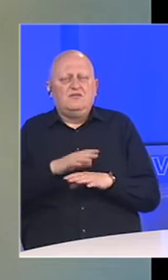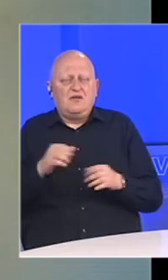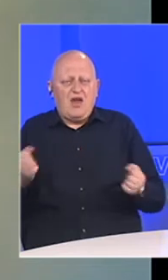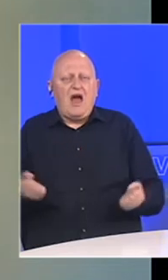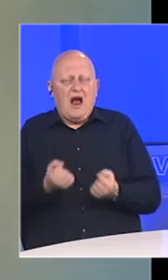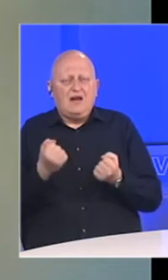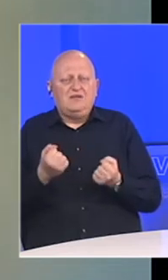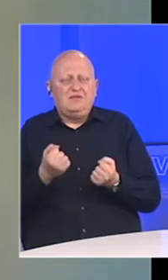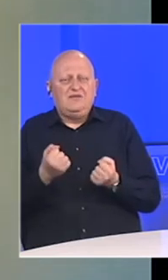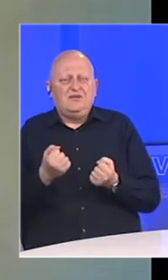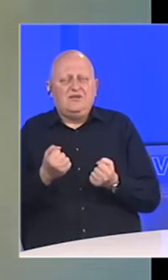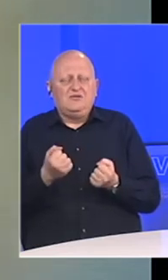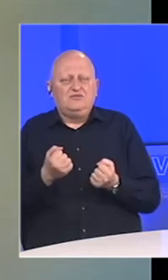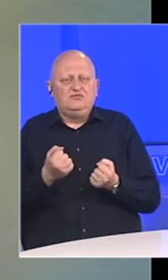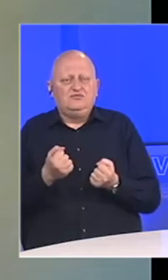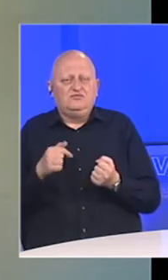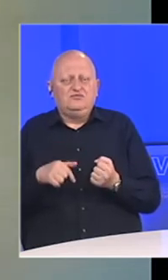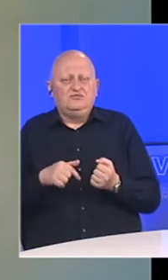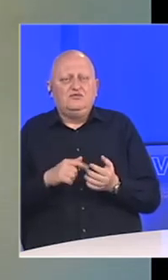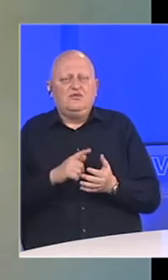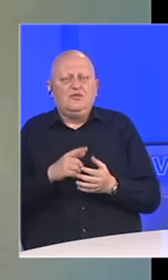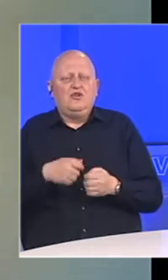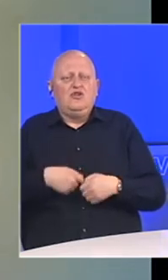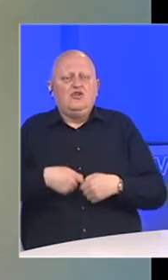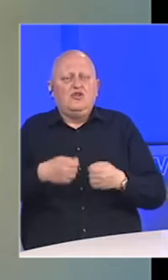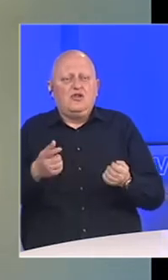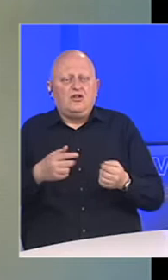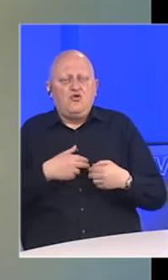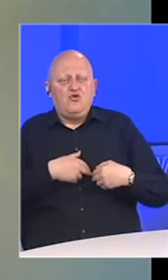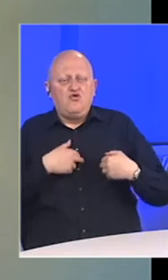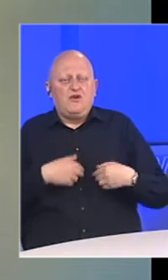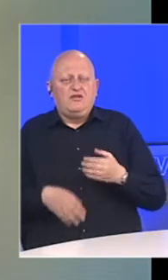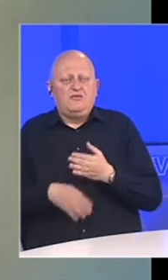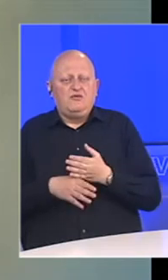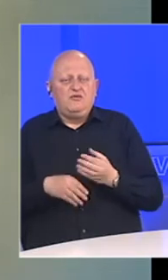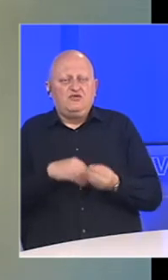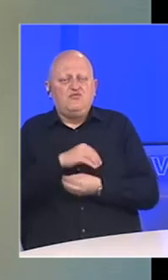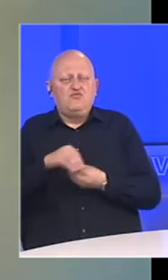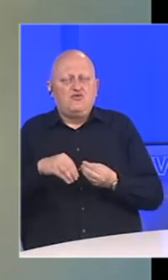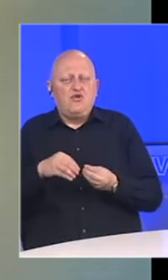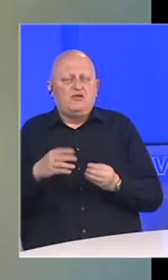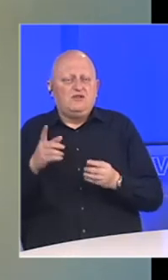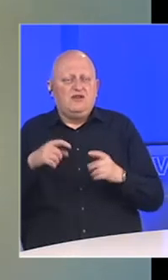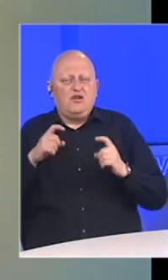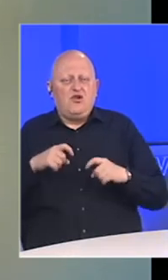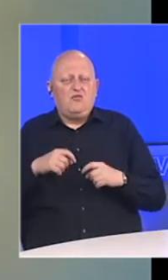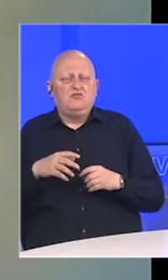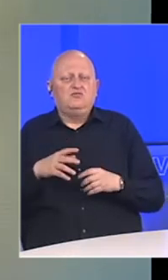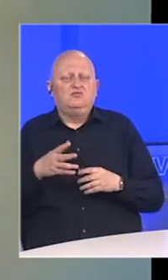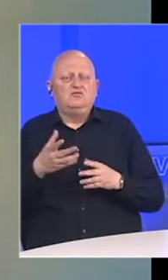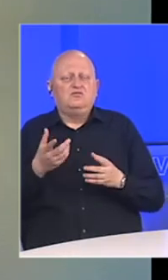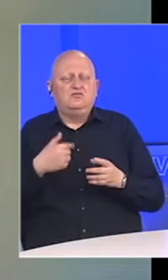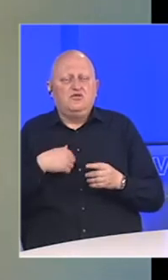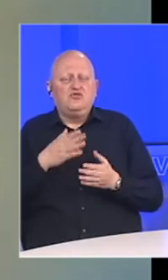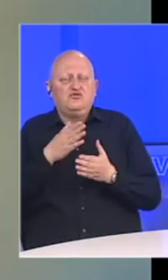aktivirao u ovoj sferi, dodjeli humanitarni pomoći u romska nasijelja. Tako što se tog